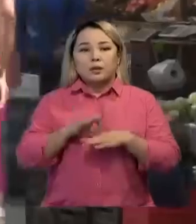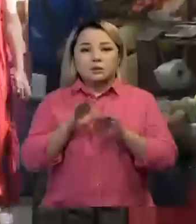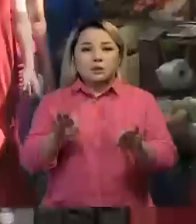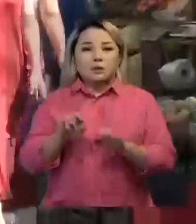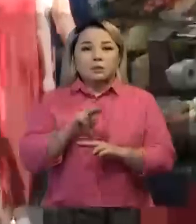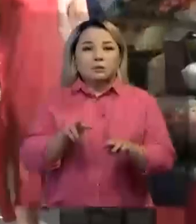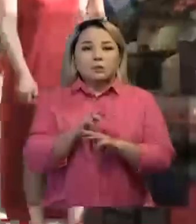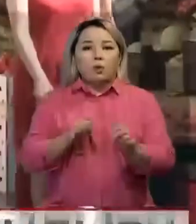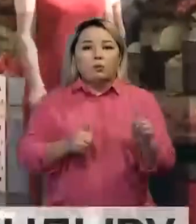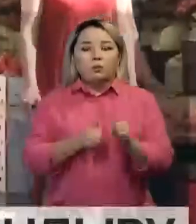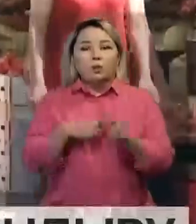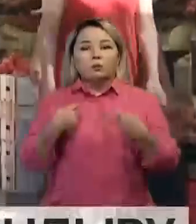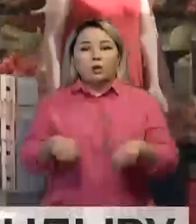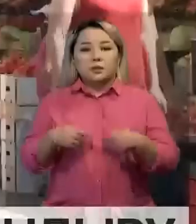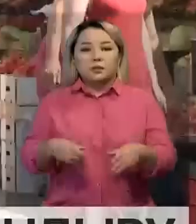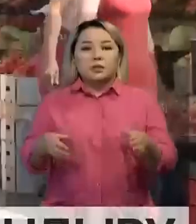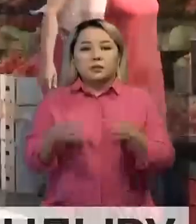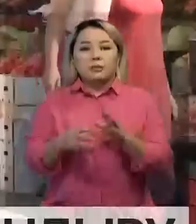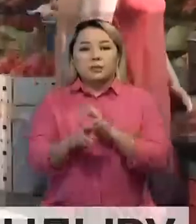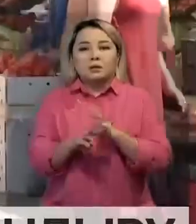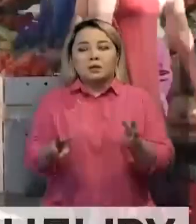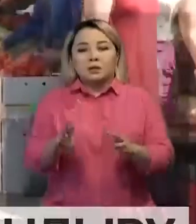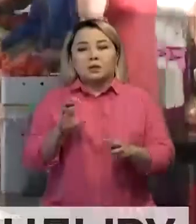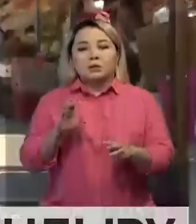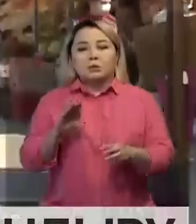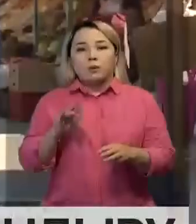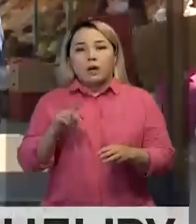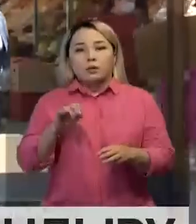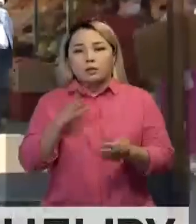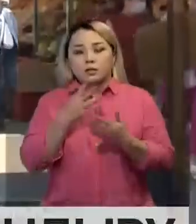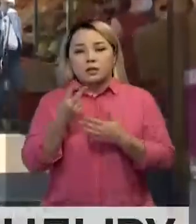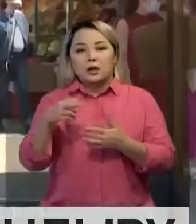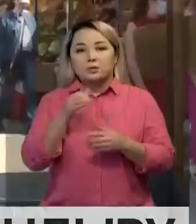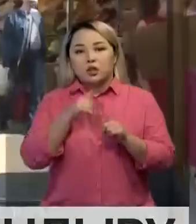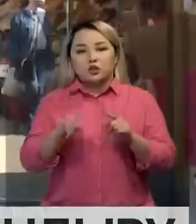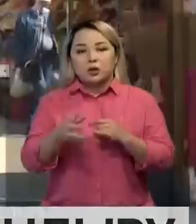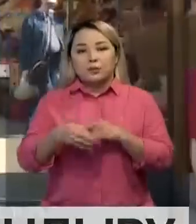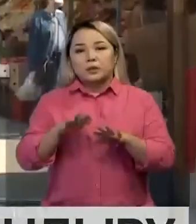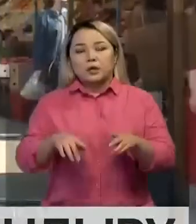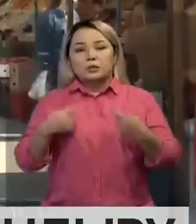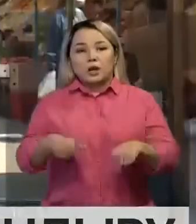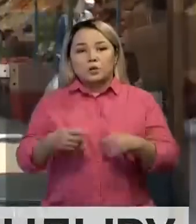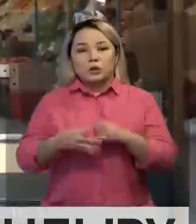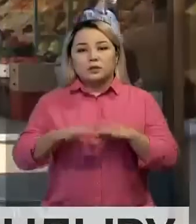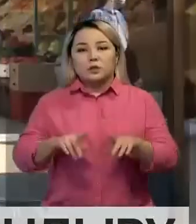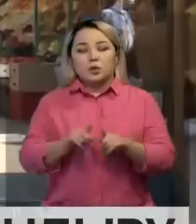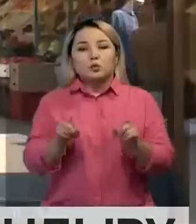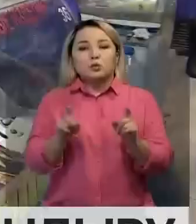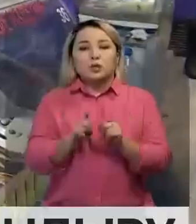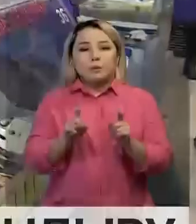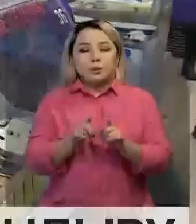Премьер-министрдің орын басары сауда және интеграция министері. Серік Шыманғарин екаптаның ішінде барлық өңірде сауда жерлермен және